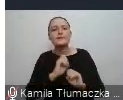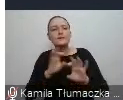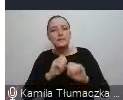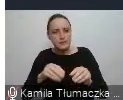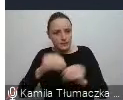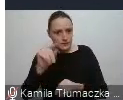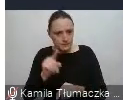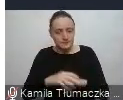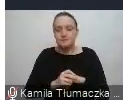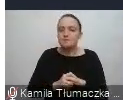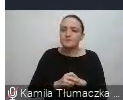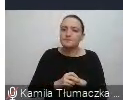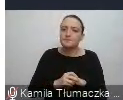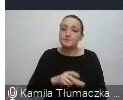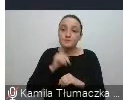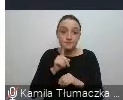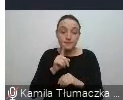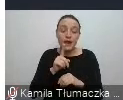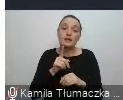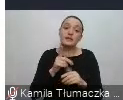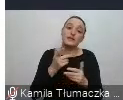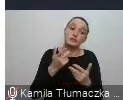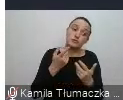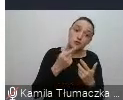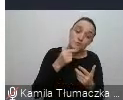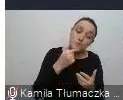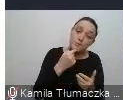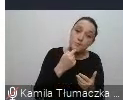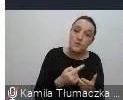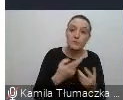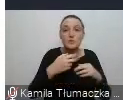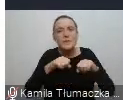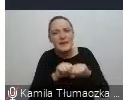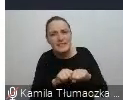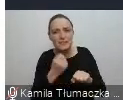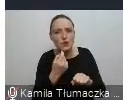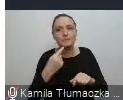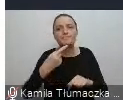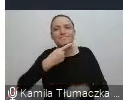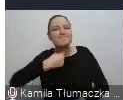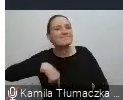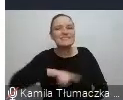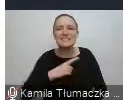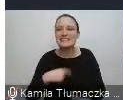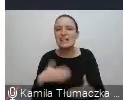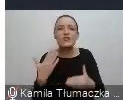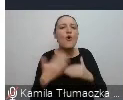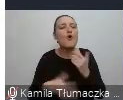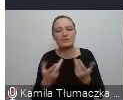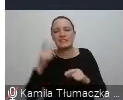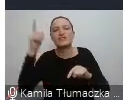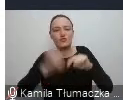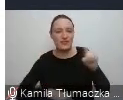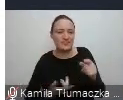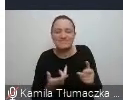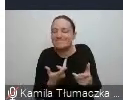ale tak dla naszego usprawiedliwienia chciałabym tylko powiedzieć, że nie do końca jesteśmy tacy źli, bo to nie do